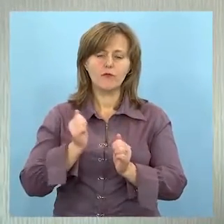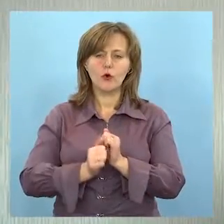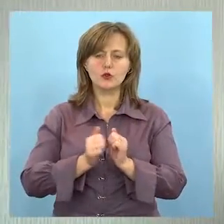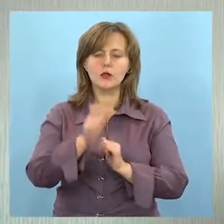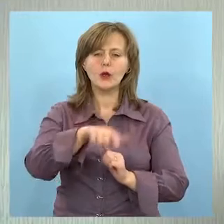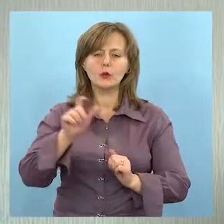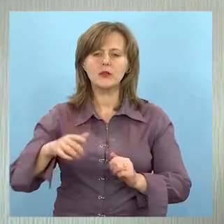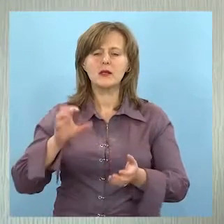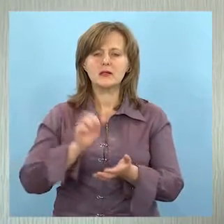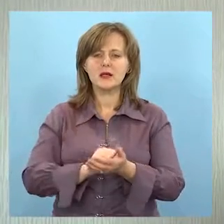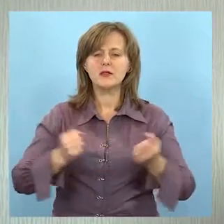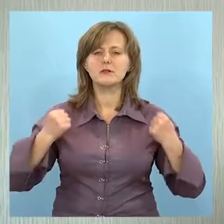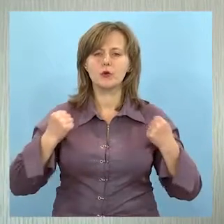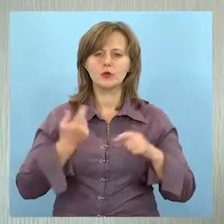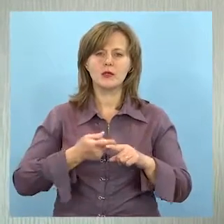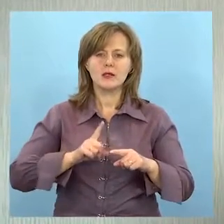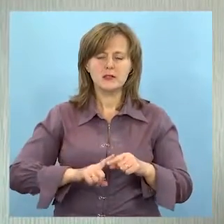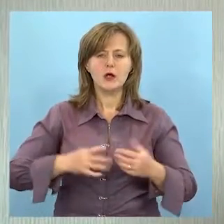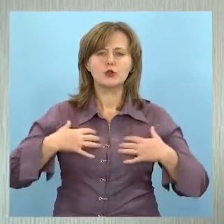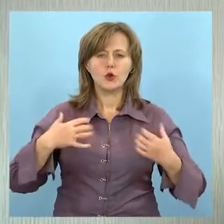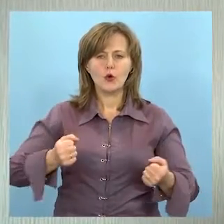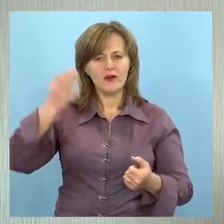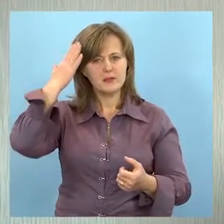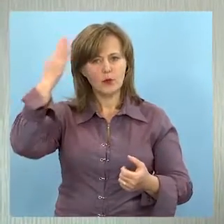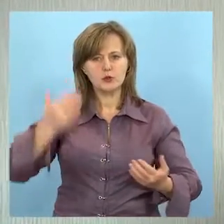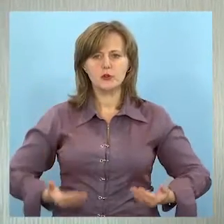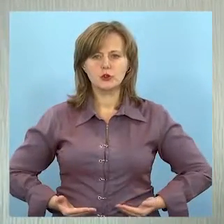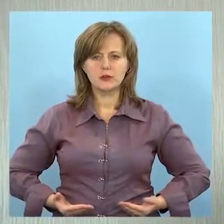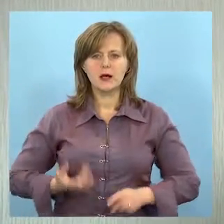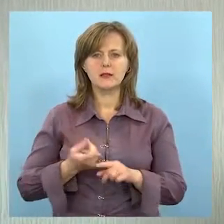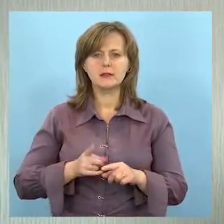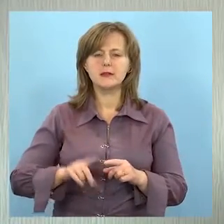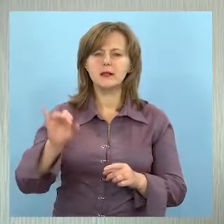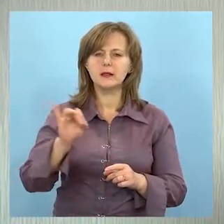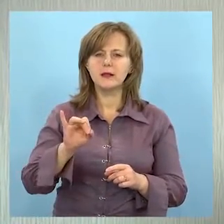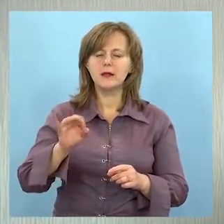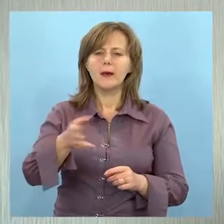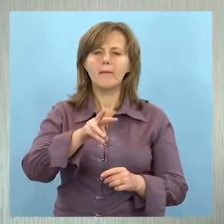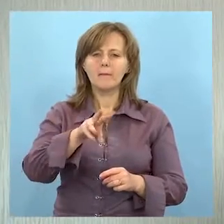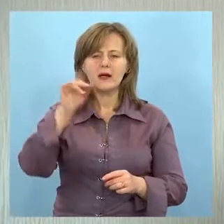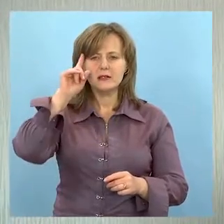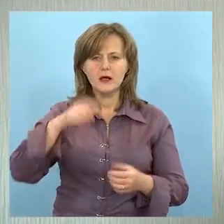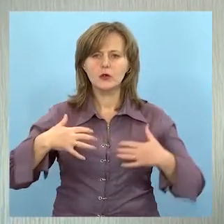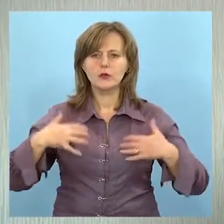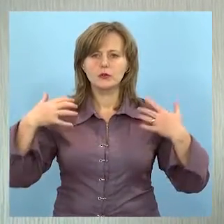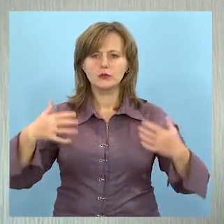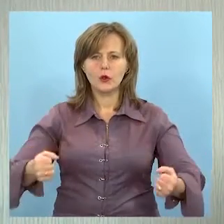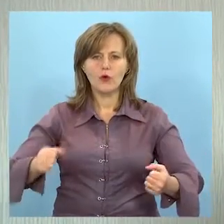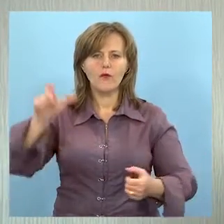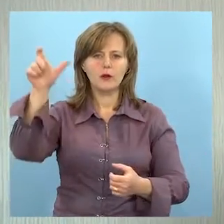важливо в житті. Та взагалі, кожної людини заняття спортом – це формування здорового способу життя, це,